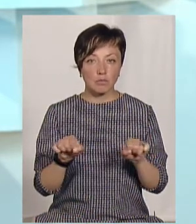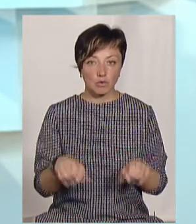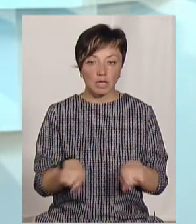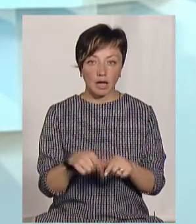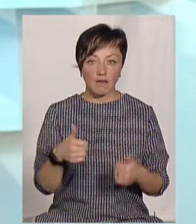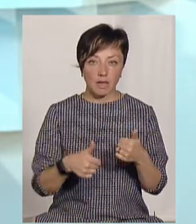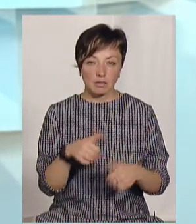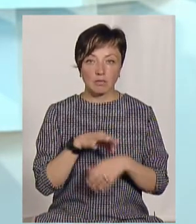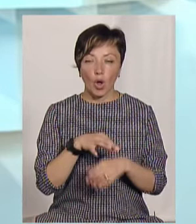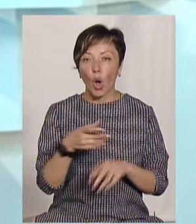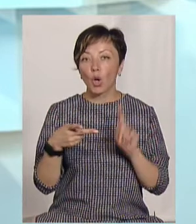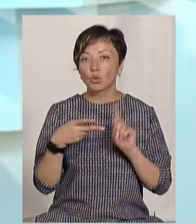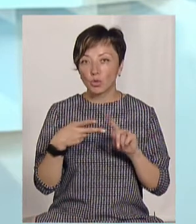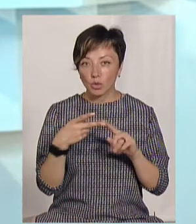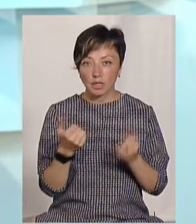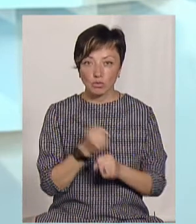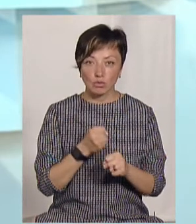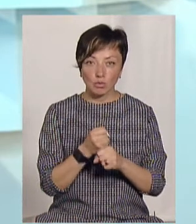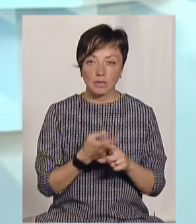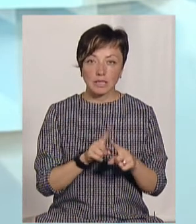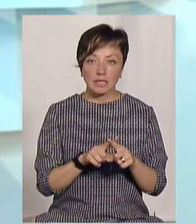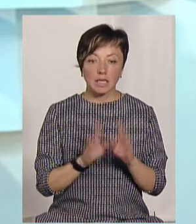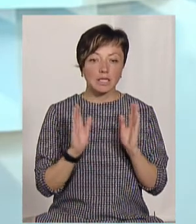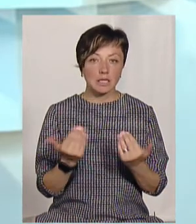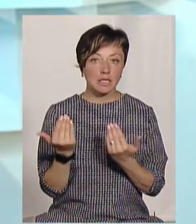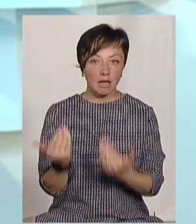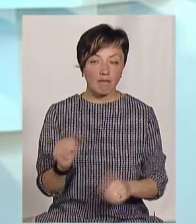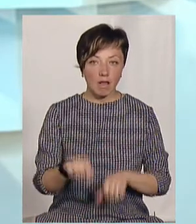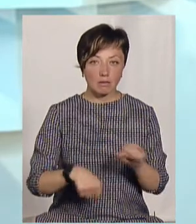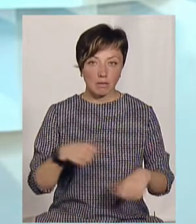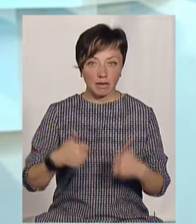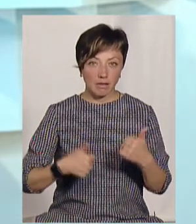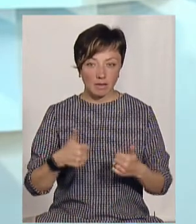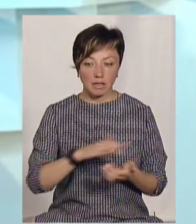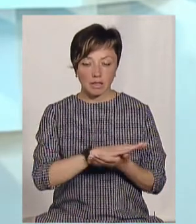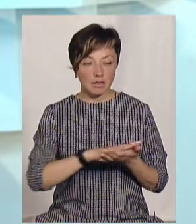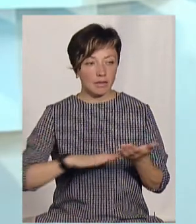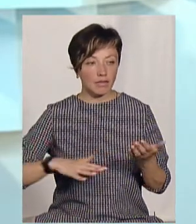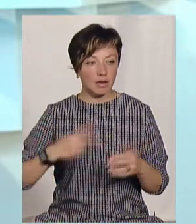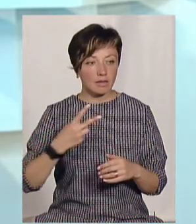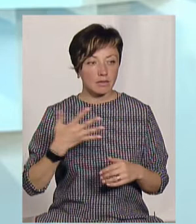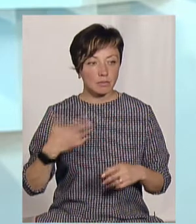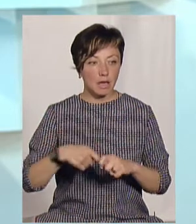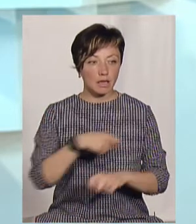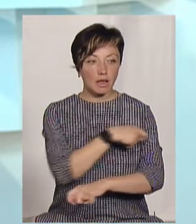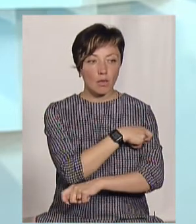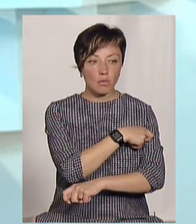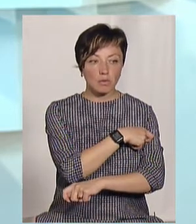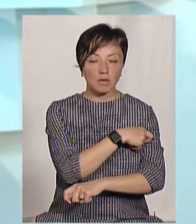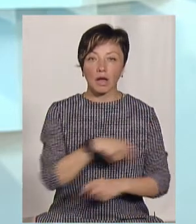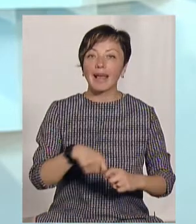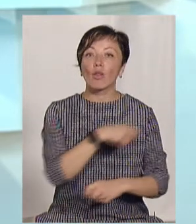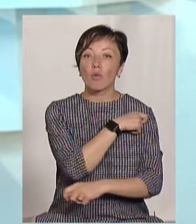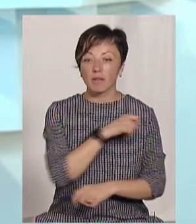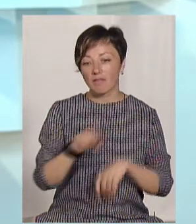такий квест пройти. Другий квест, який зараз в розробці, це вже буде суто велосипедний квест. Він буде тривалістю десь 25 кілометрів, що по велосипедних